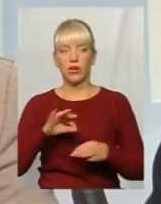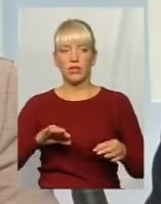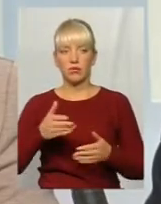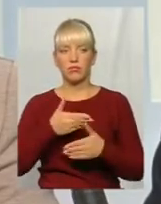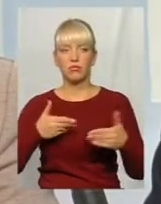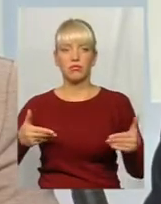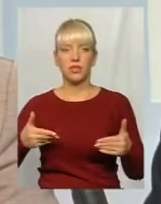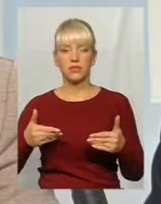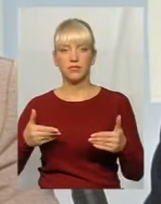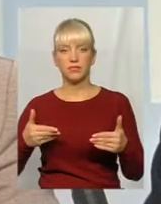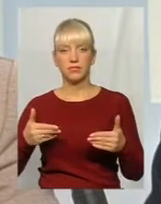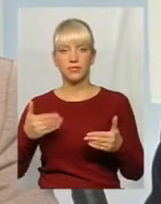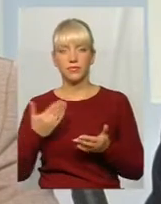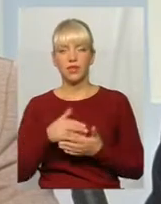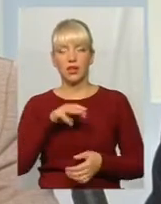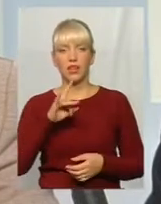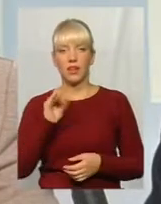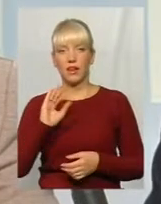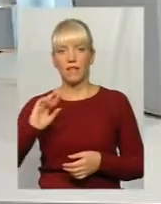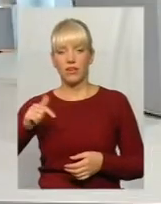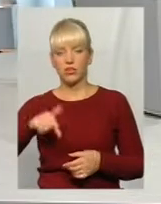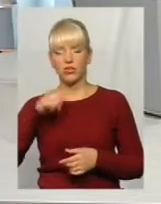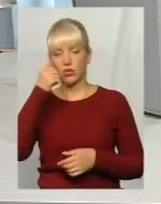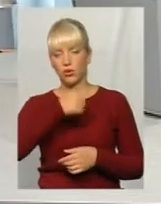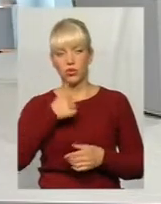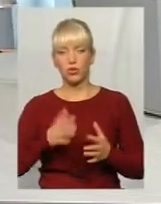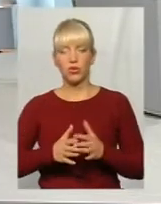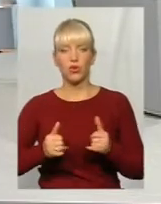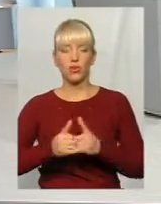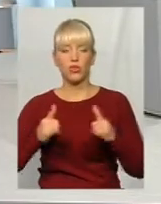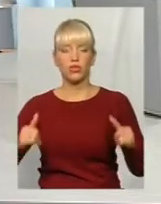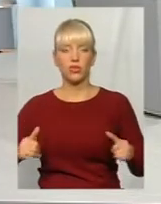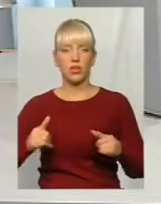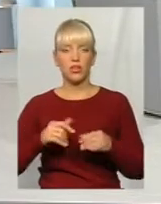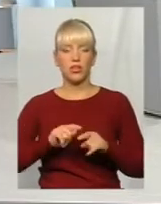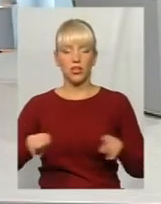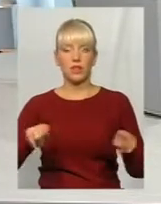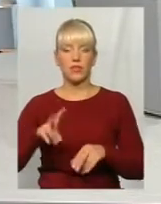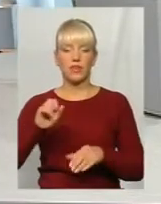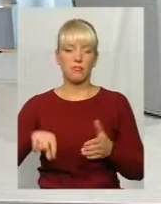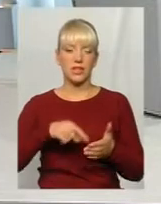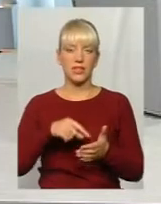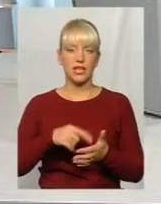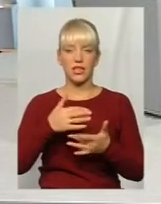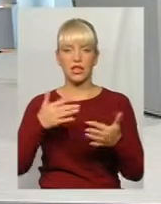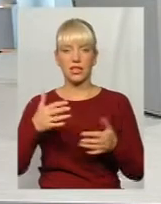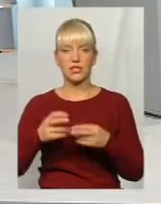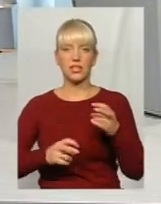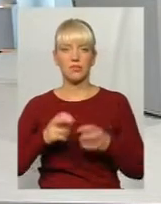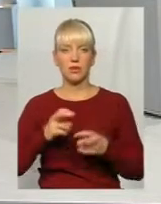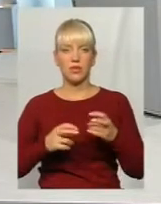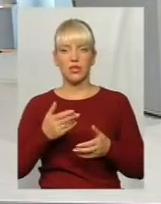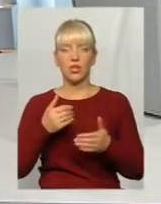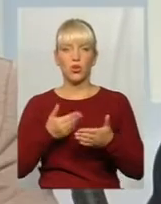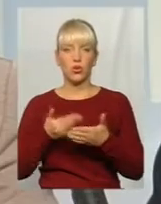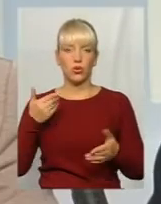з травня цього року розширюємось на міста різні і на комунальні підприємства. До цього ми працювали лише